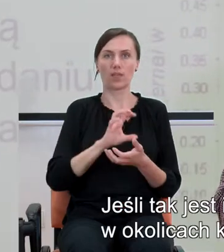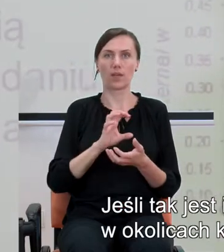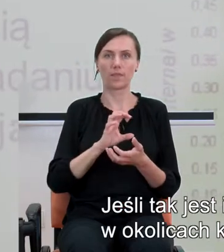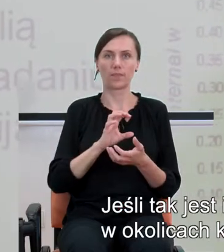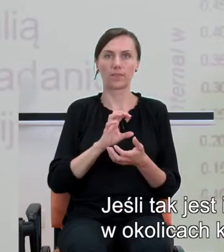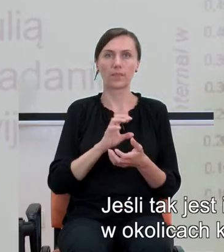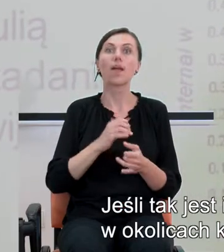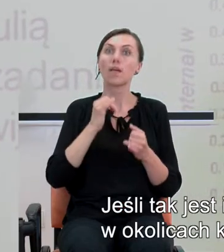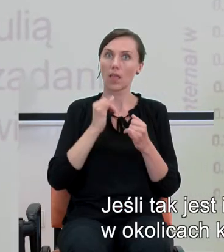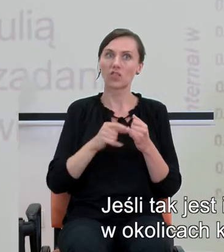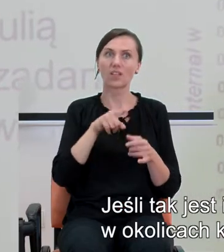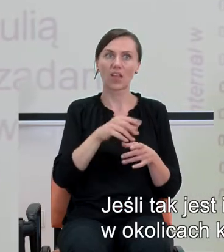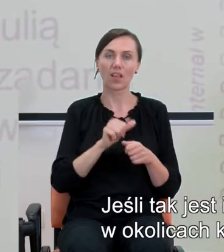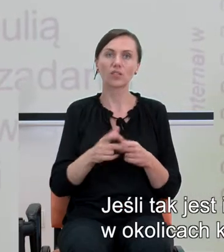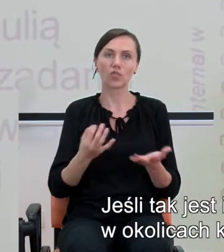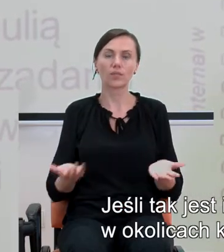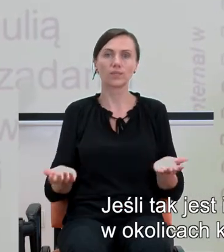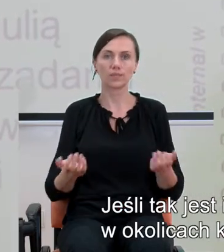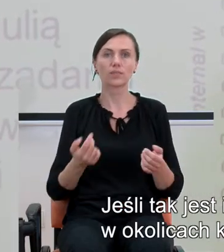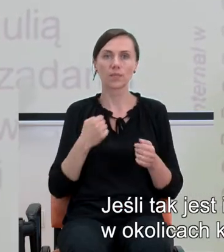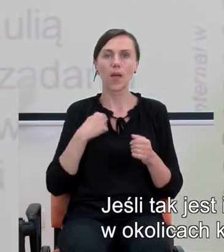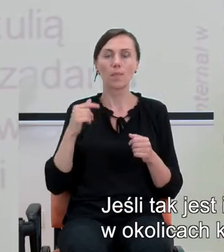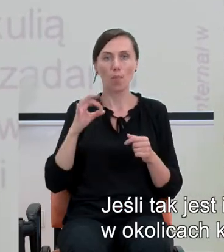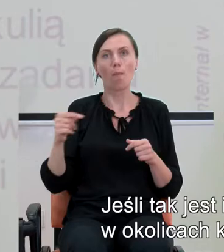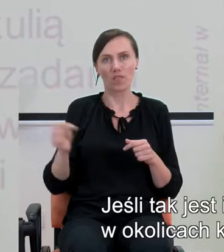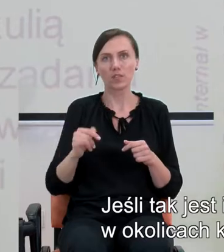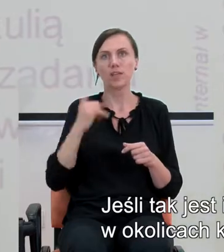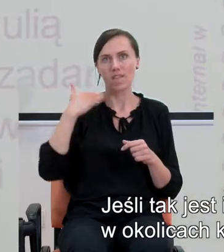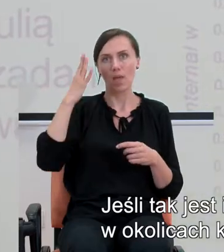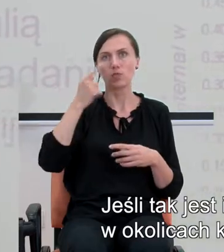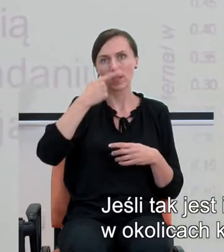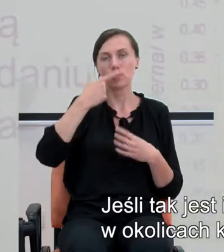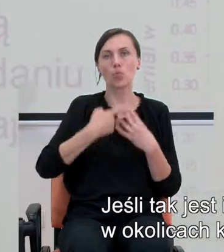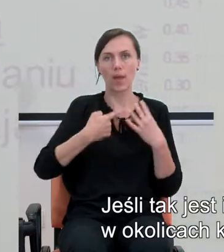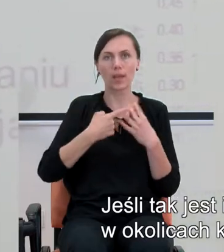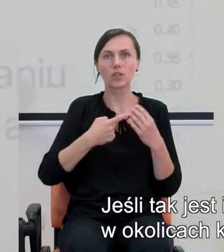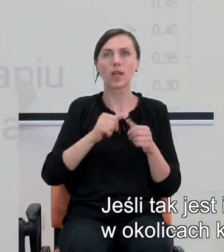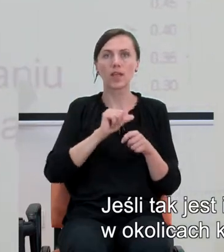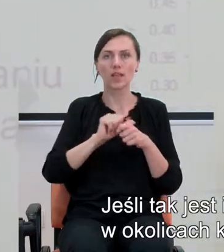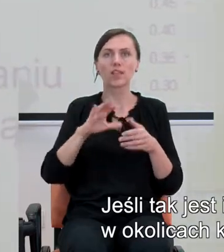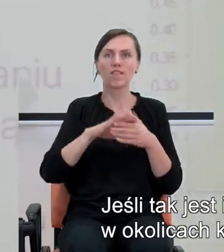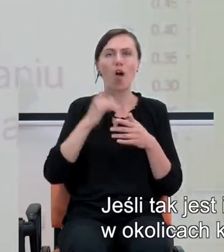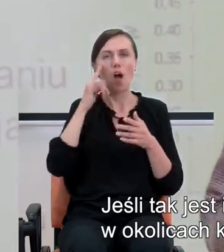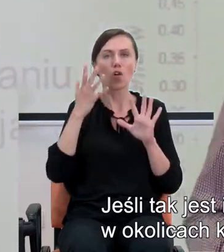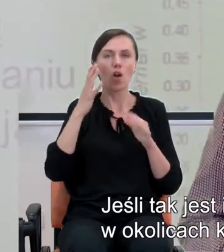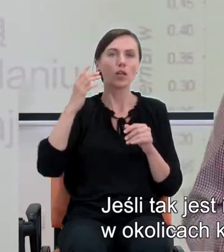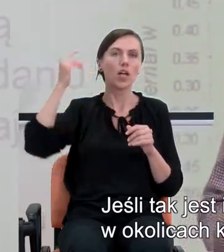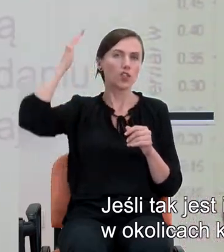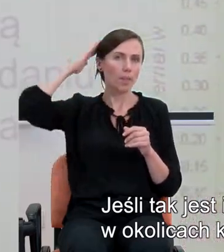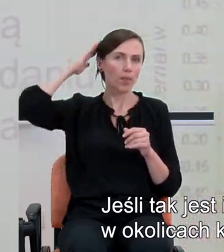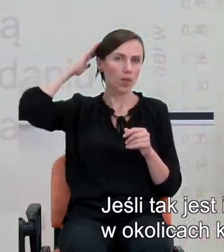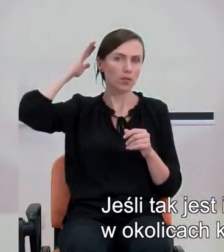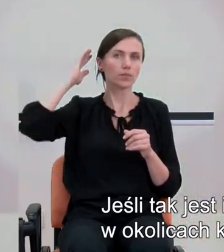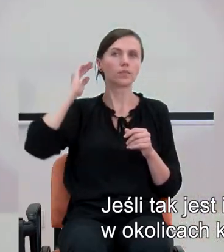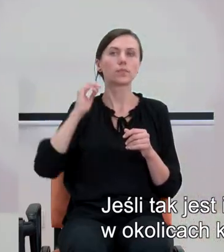Jeśli tak jest, no to powinniśmy, i wiemy, że zmysł numeryczny ulokowany jest w okolicach kory ciemieniowej,